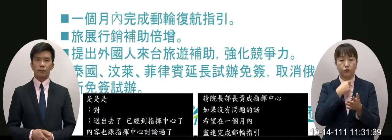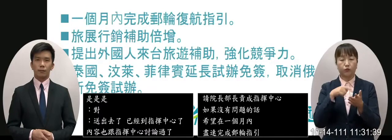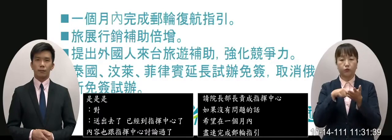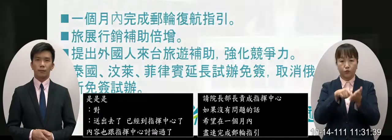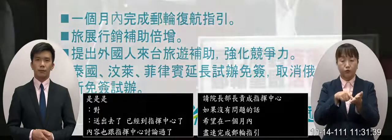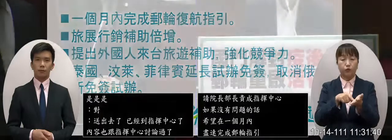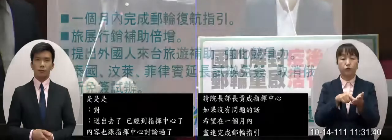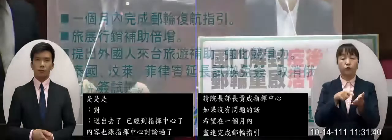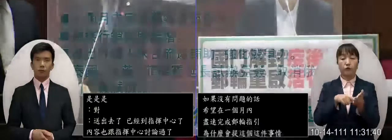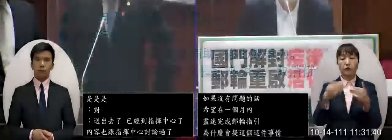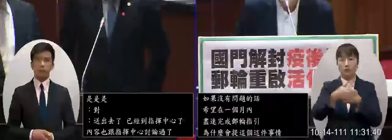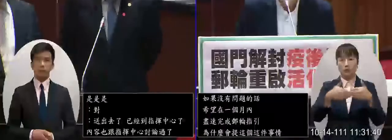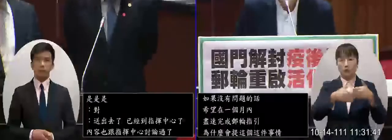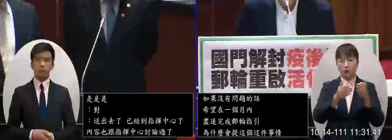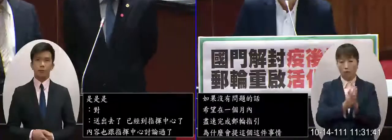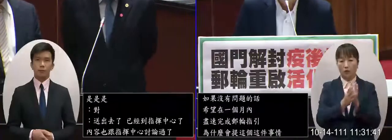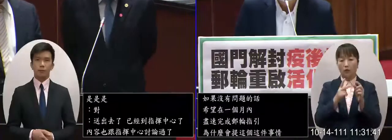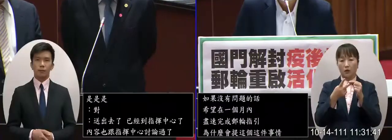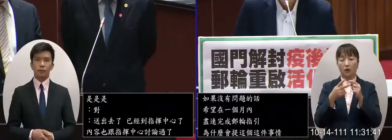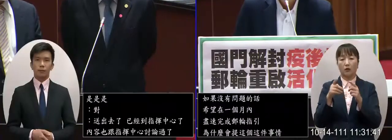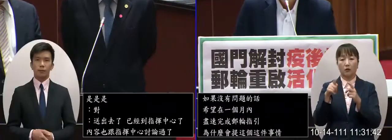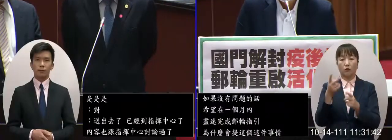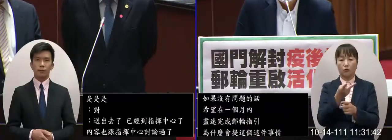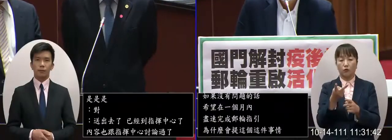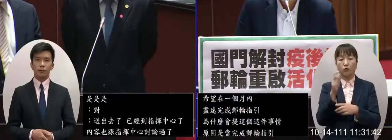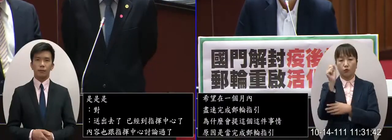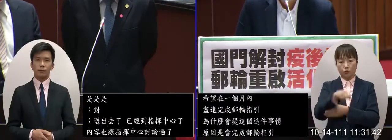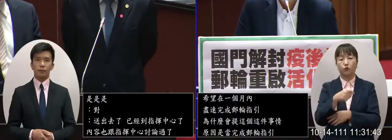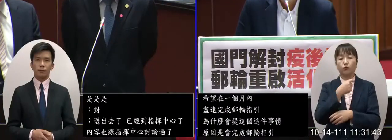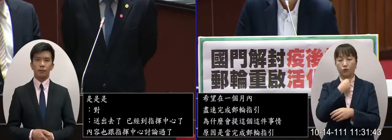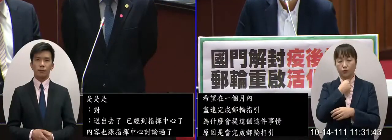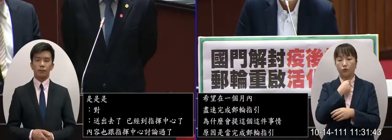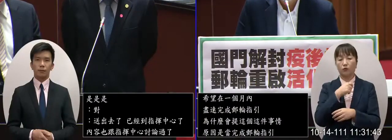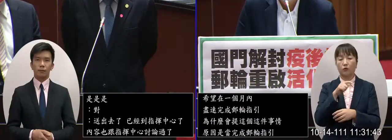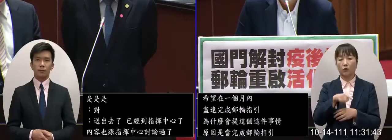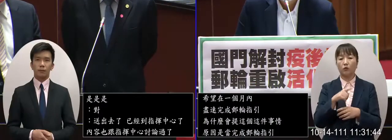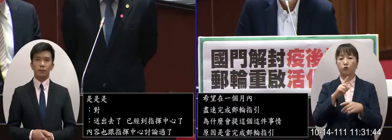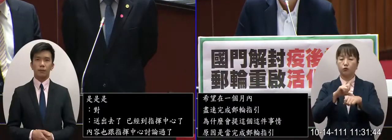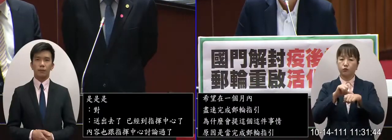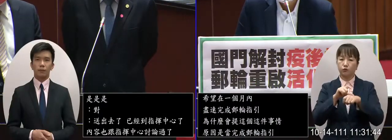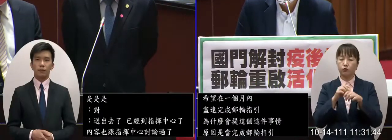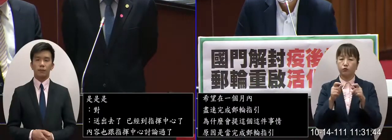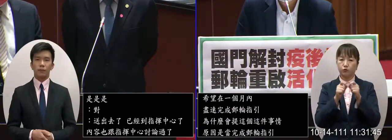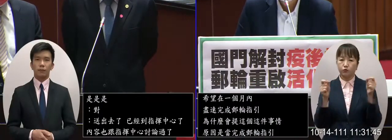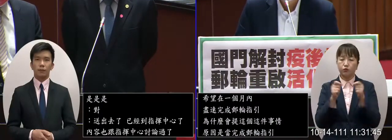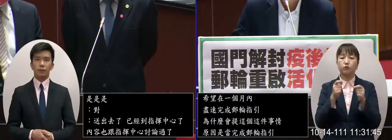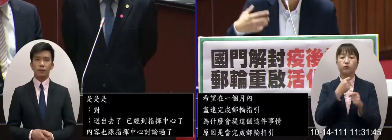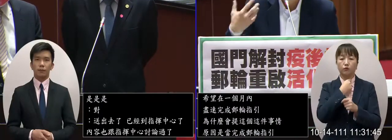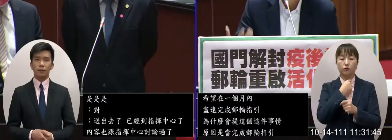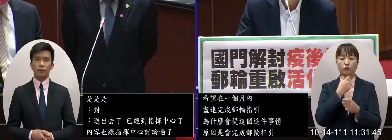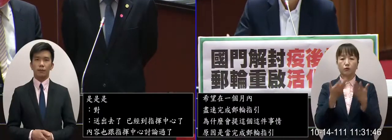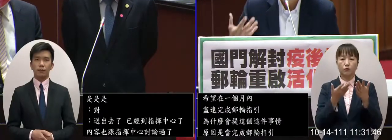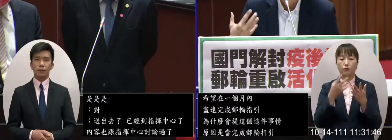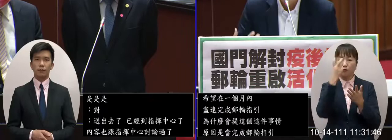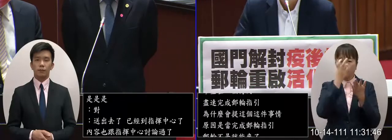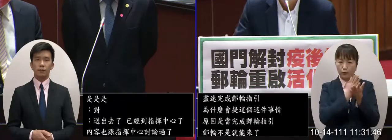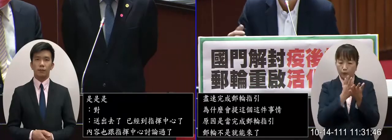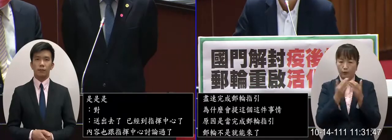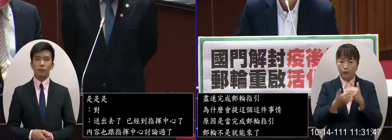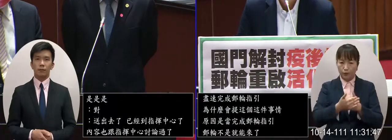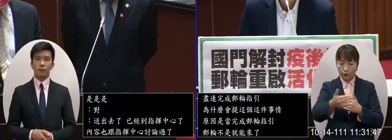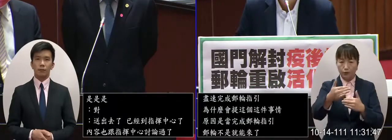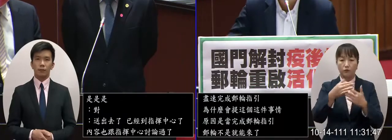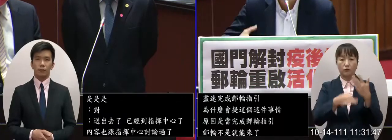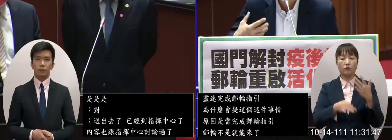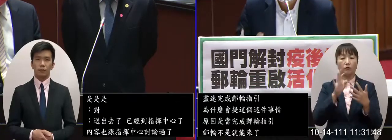還是經過交通部跟航港局必須要同意那這個過程當中也有可能要花個一段時間他有審查等等的